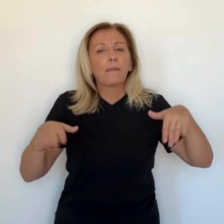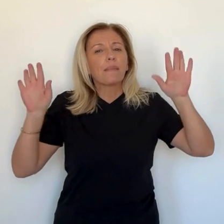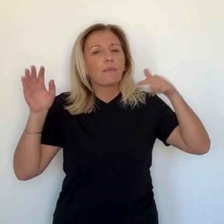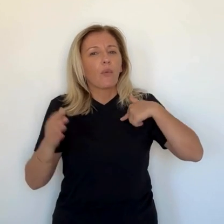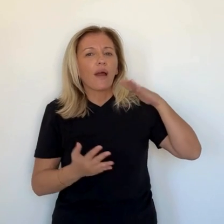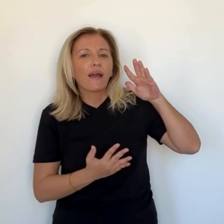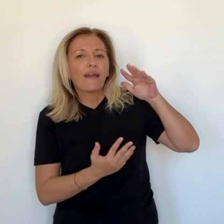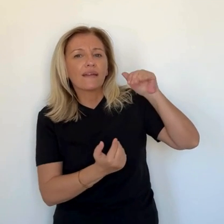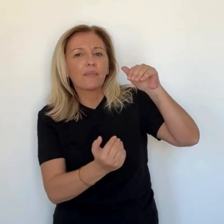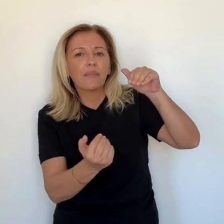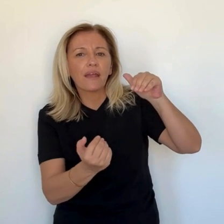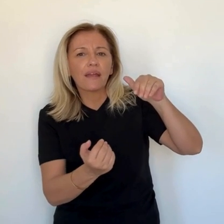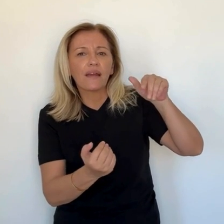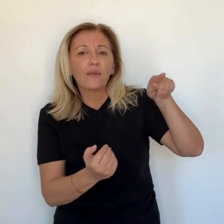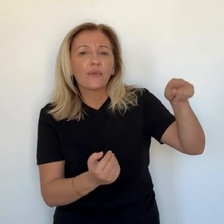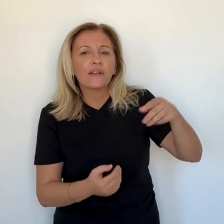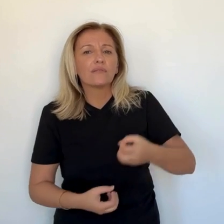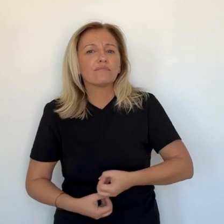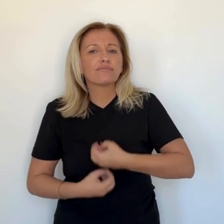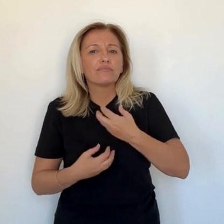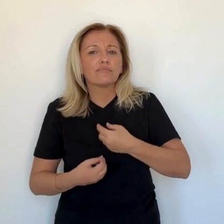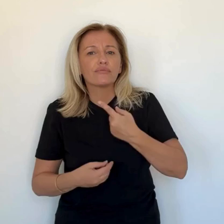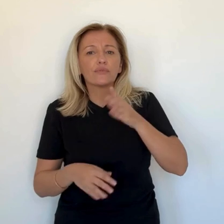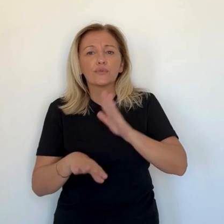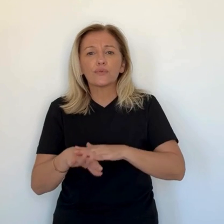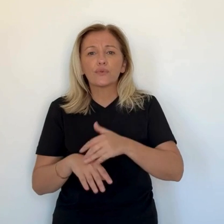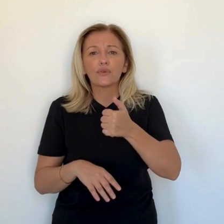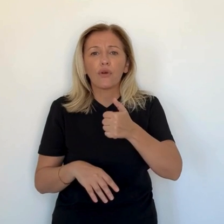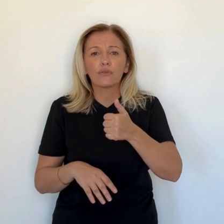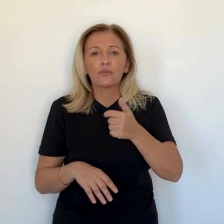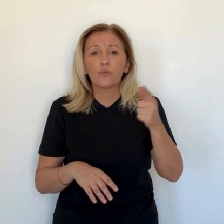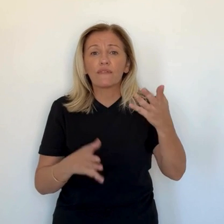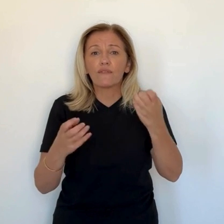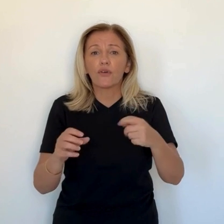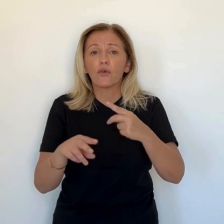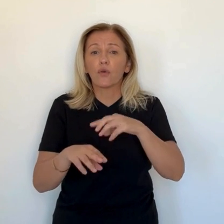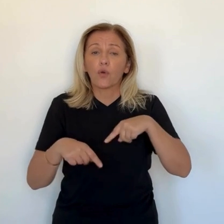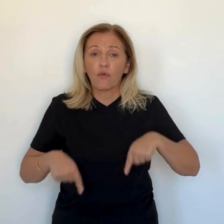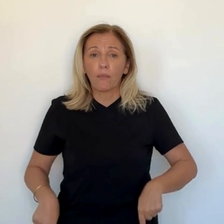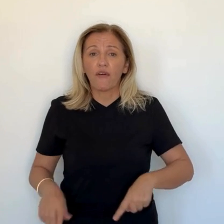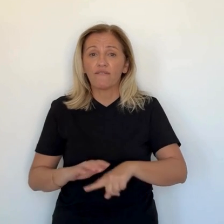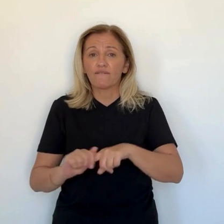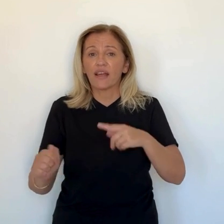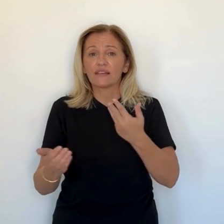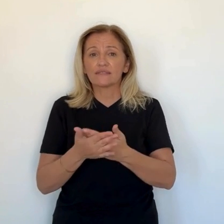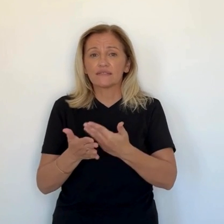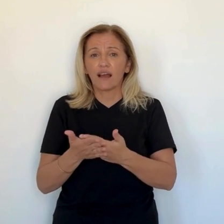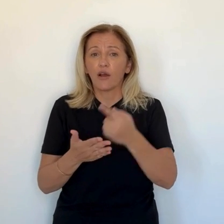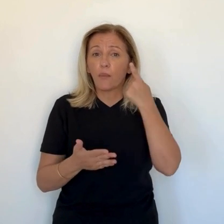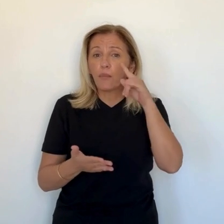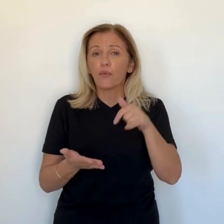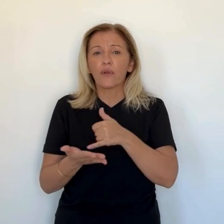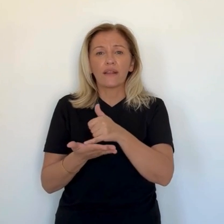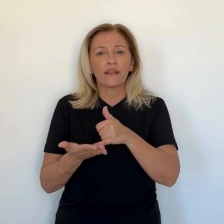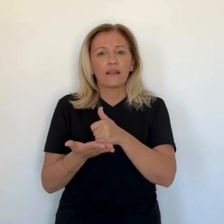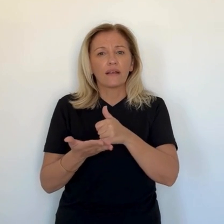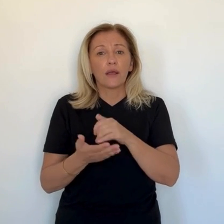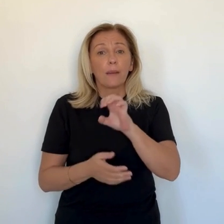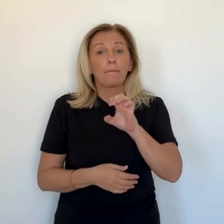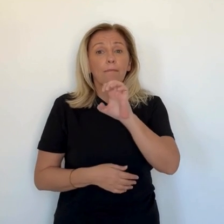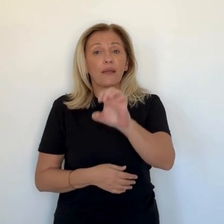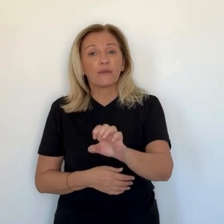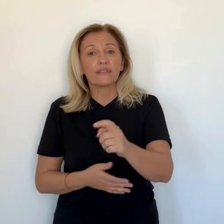décentralisation. Ensuite, je ne parlerai pas à sa place, mais j'espère que dans le cadre de sa déclaration de politique générale,